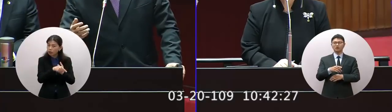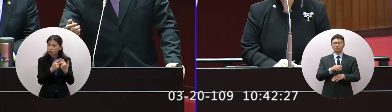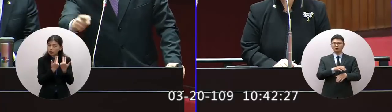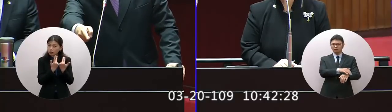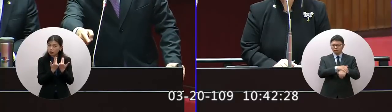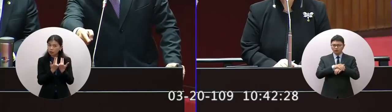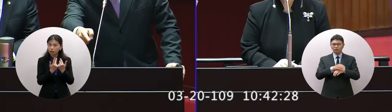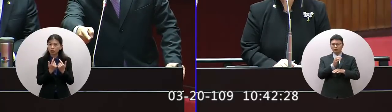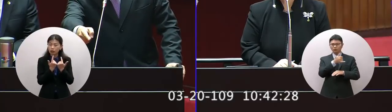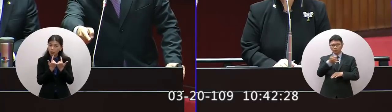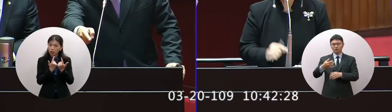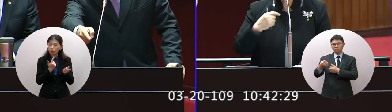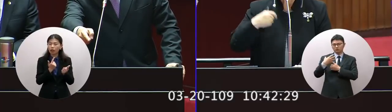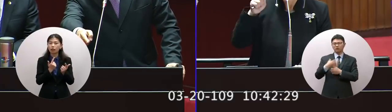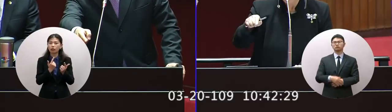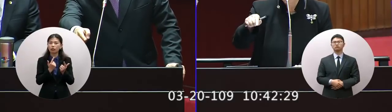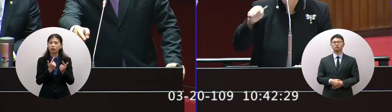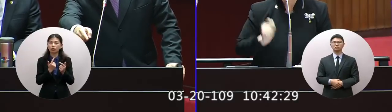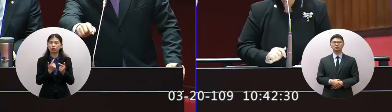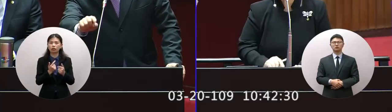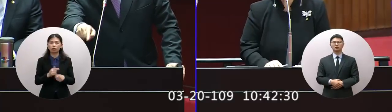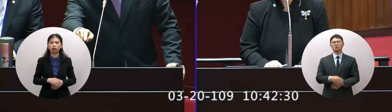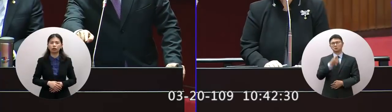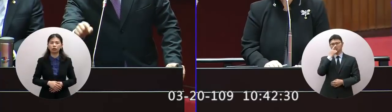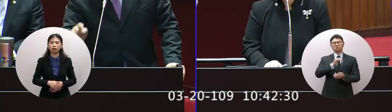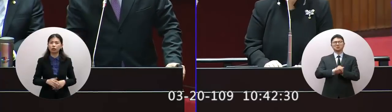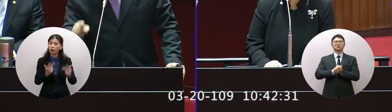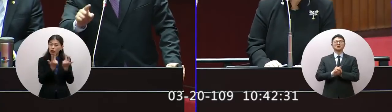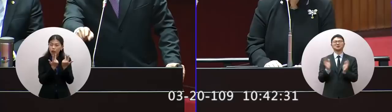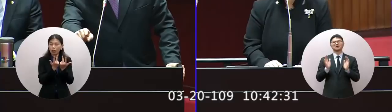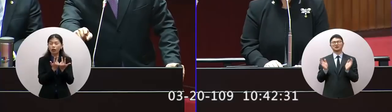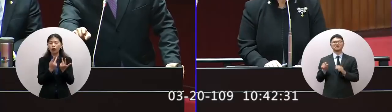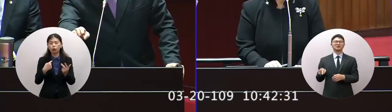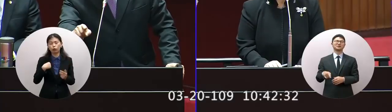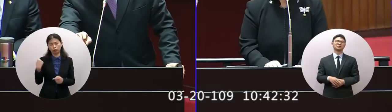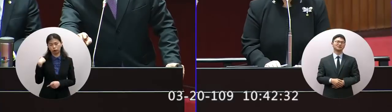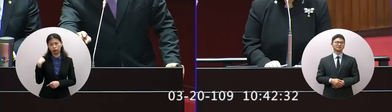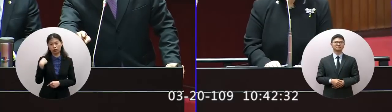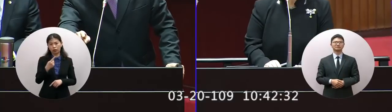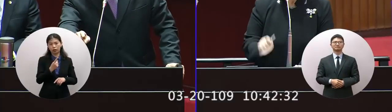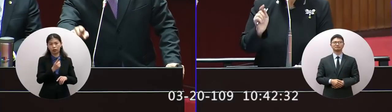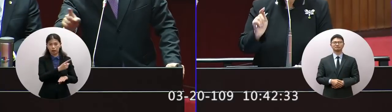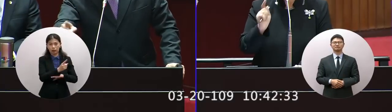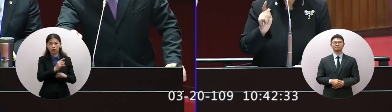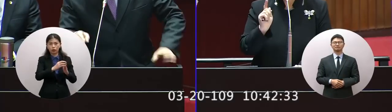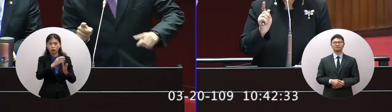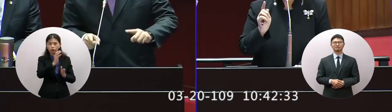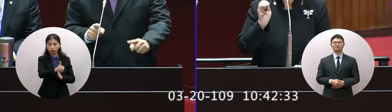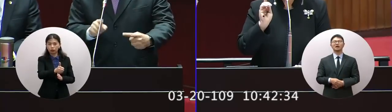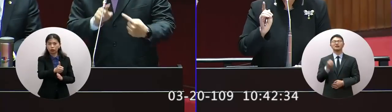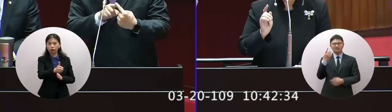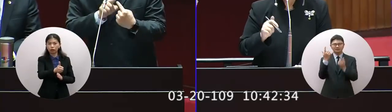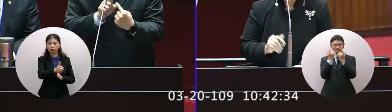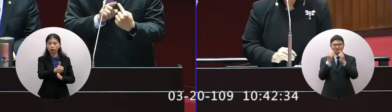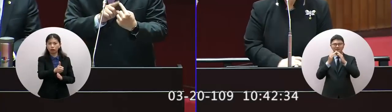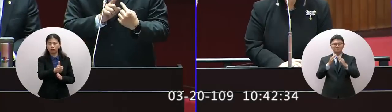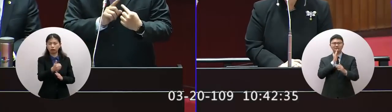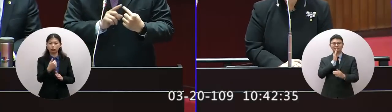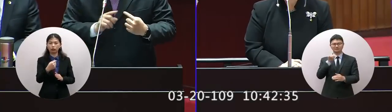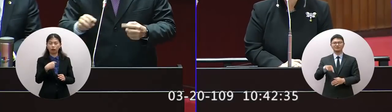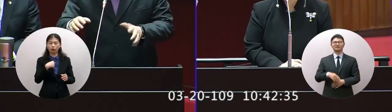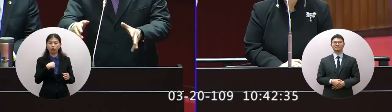管有去看因為我曾跟台北管我朋友的兒子我曾跟新北市的消防局長黃局長我曾跟